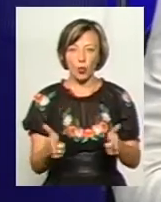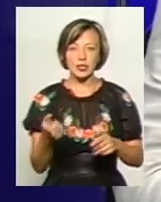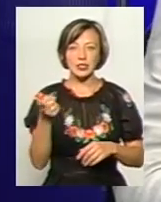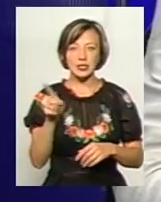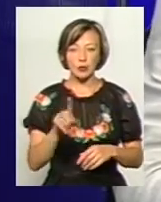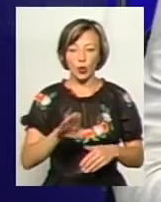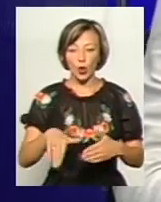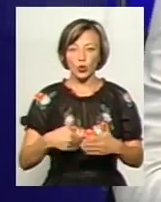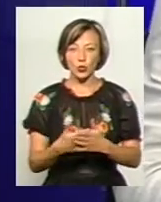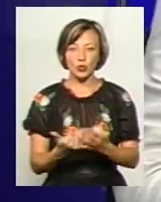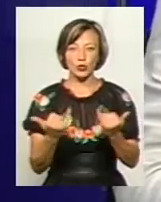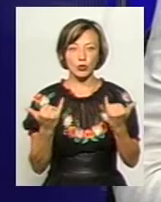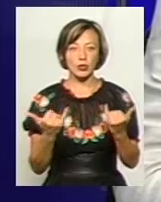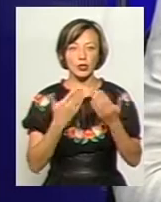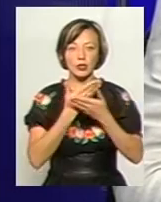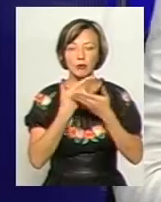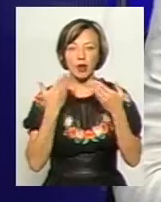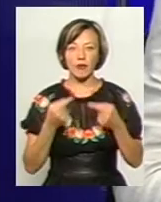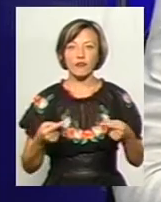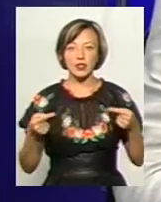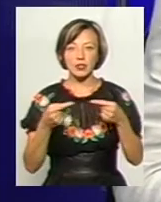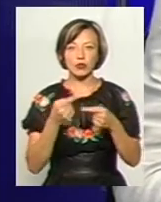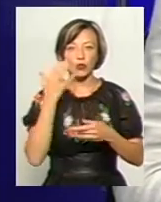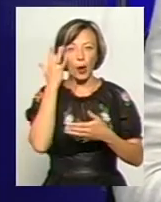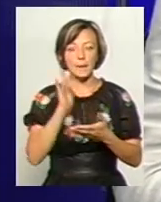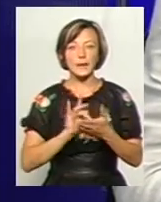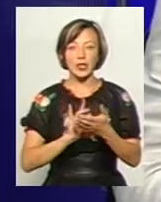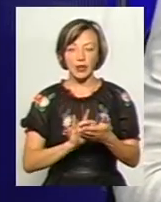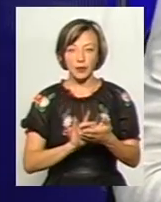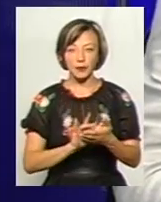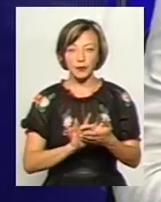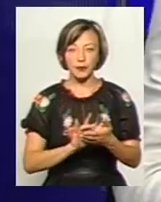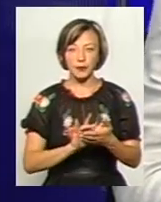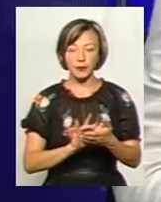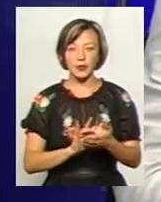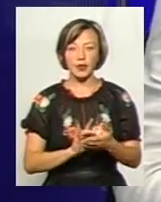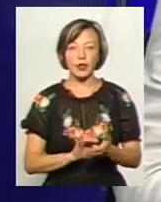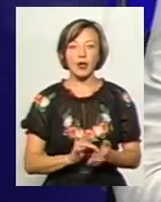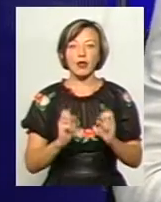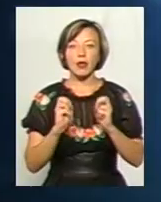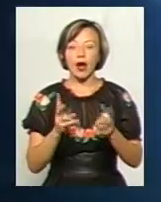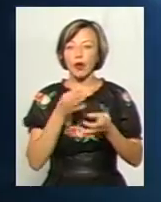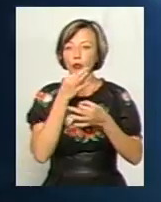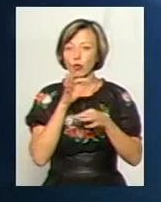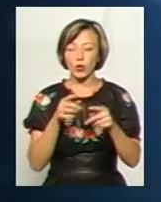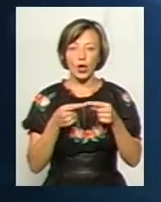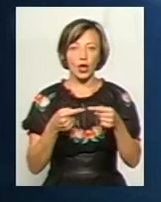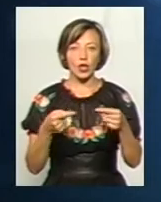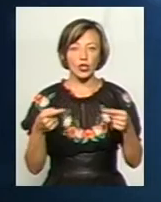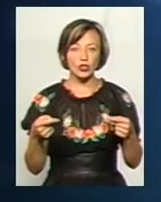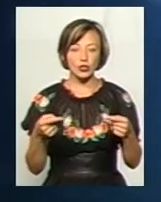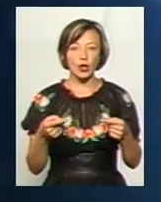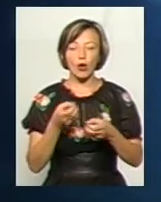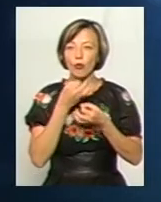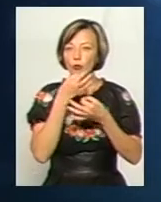що ми до цього часу не маємо визначеної мети. Власне, як будь-яка річ, як будь